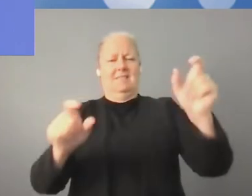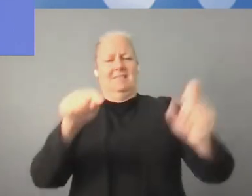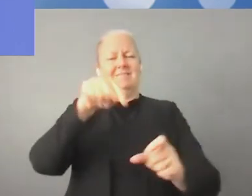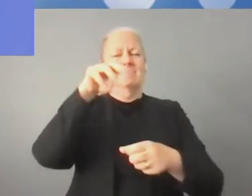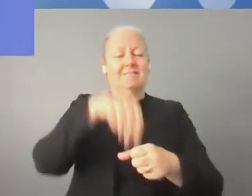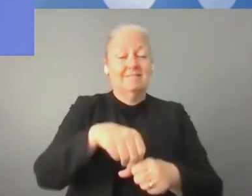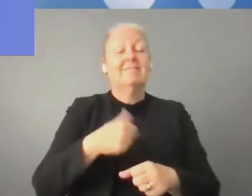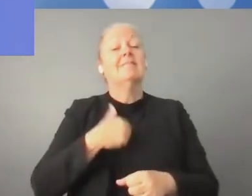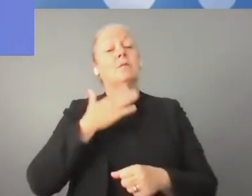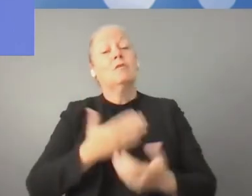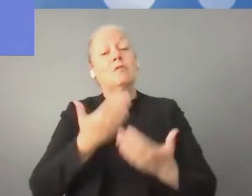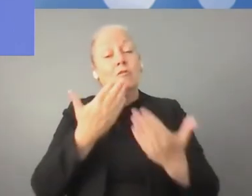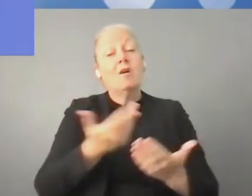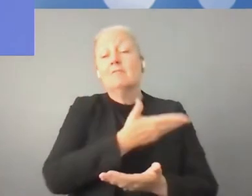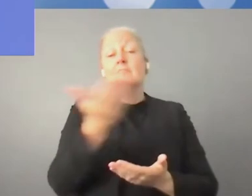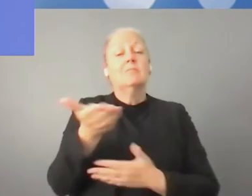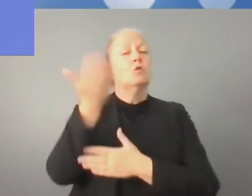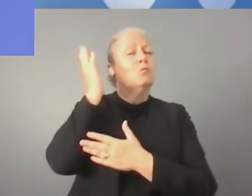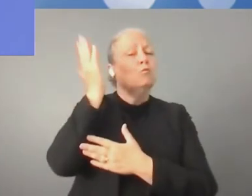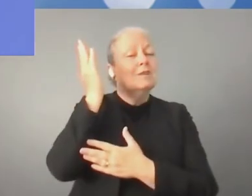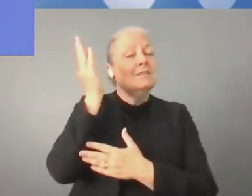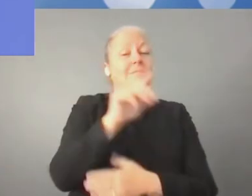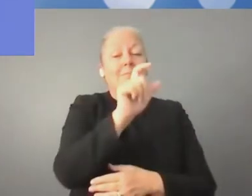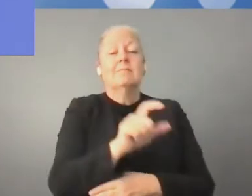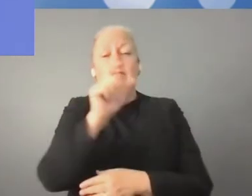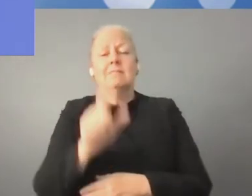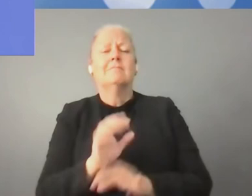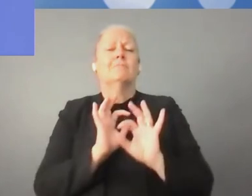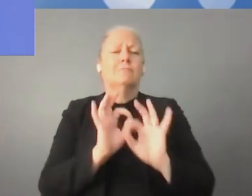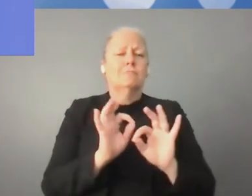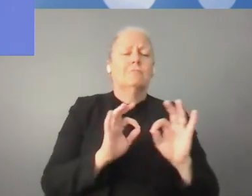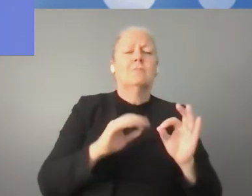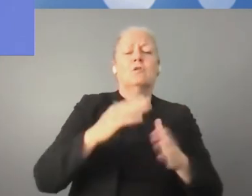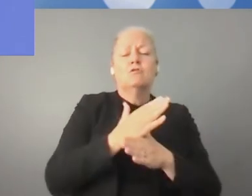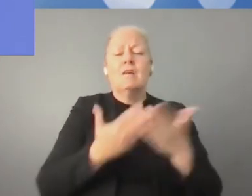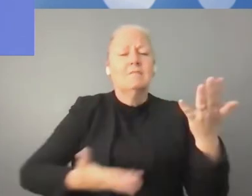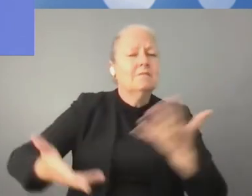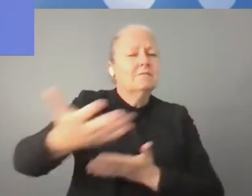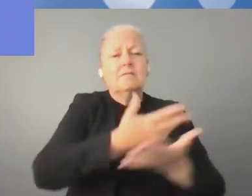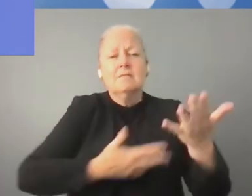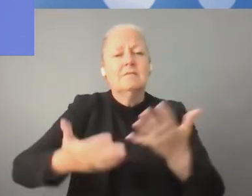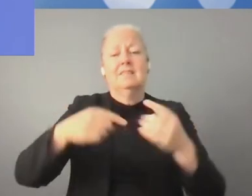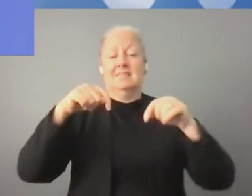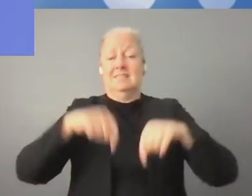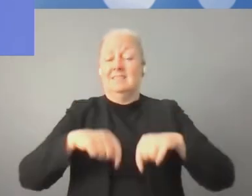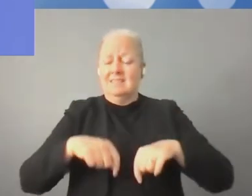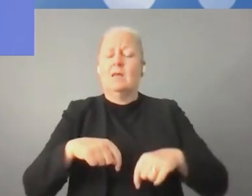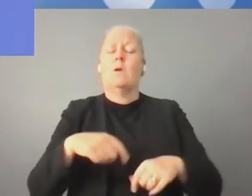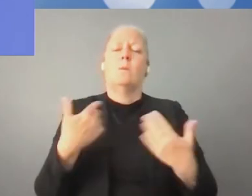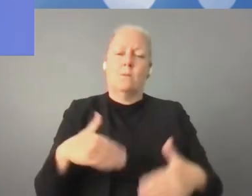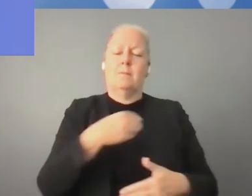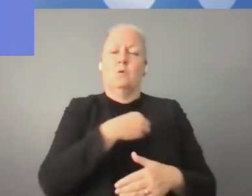technologie, nowe rozwiązania prawne i stymulując inwestycje. Chciałbym bardzo serdecznie Państwu podziękować za Państwa